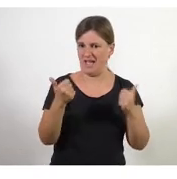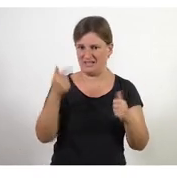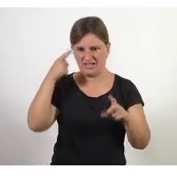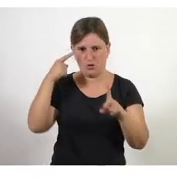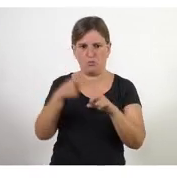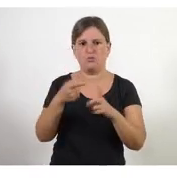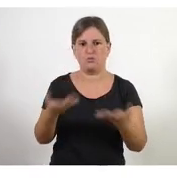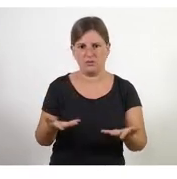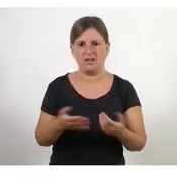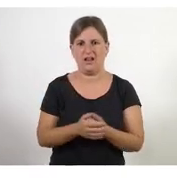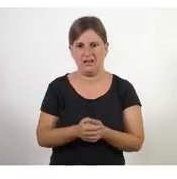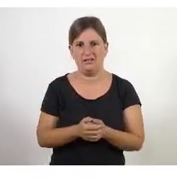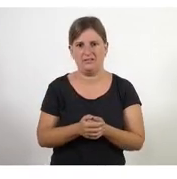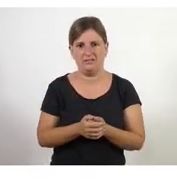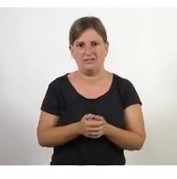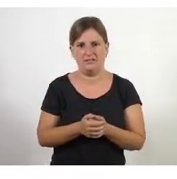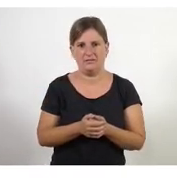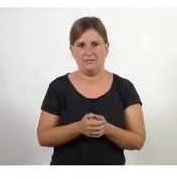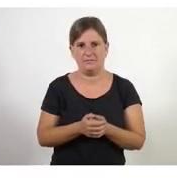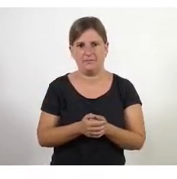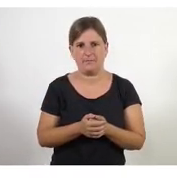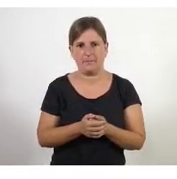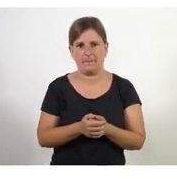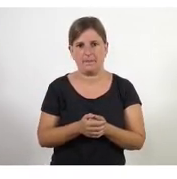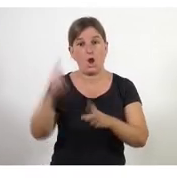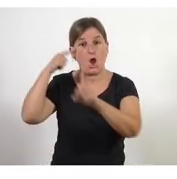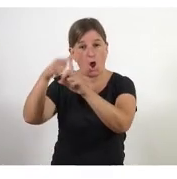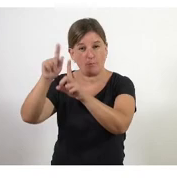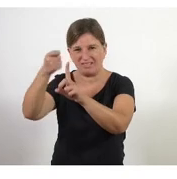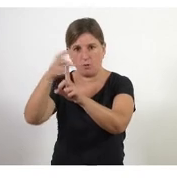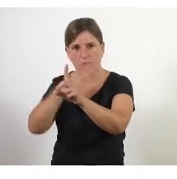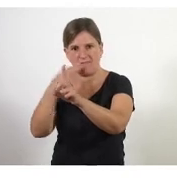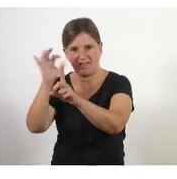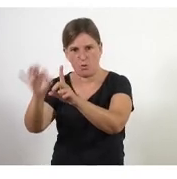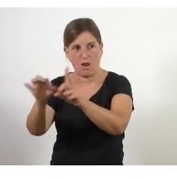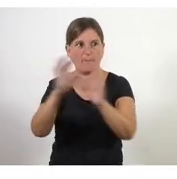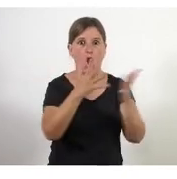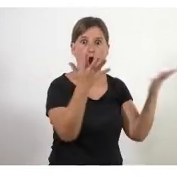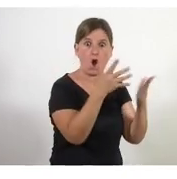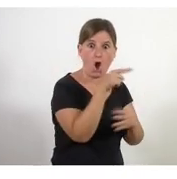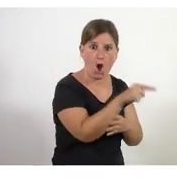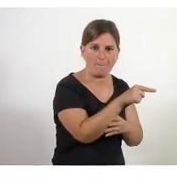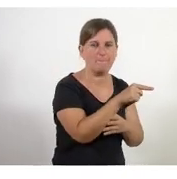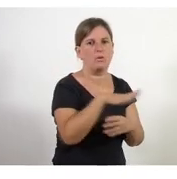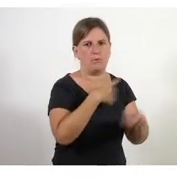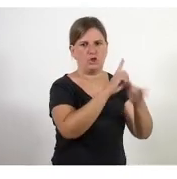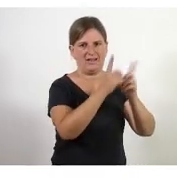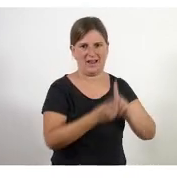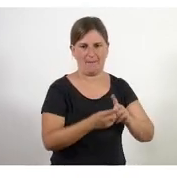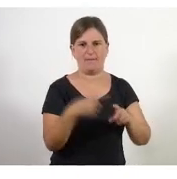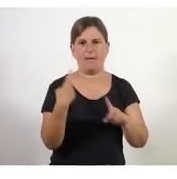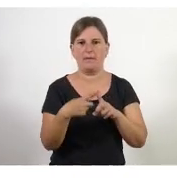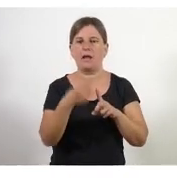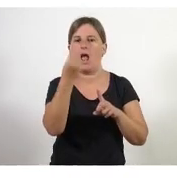la possibilitat de canviar del com necessito que si aquesta tasca que tenia un indicador